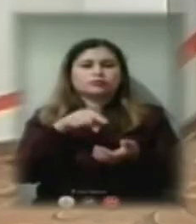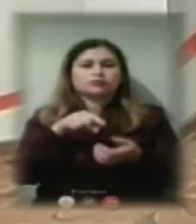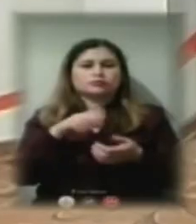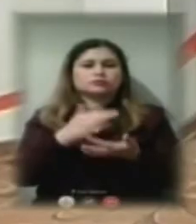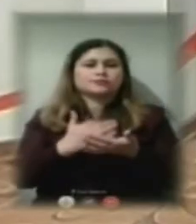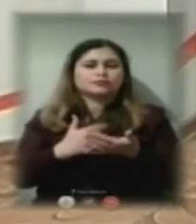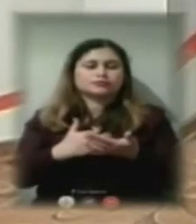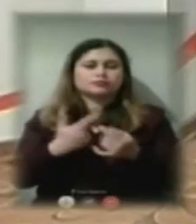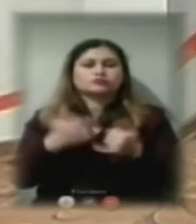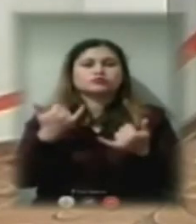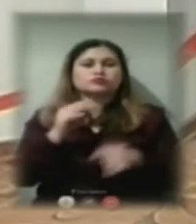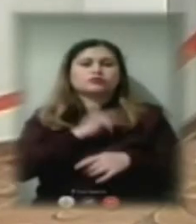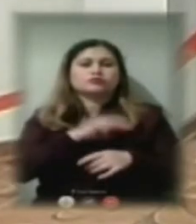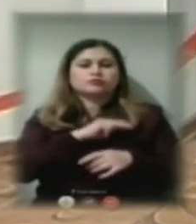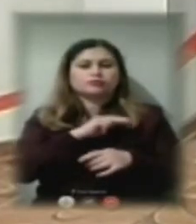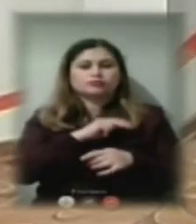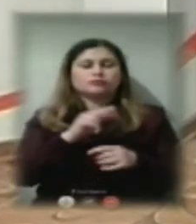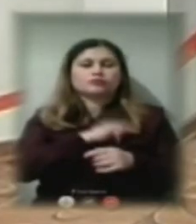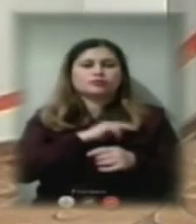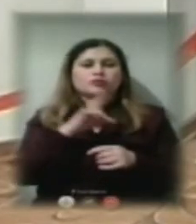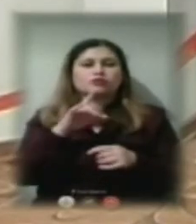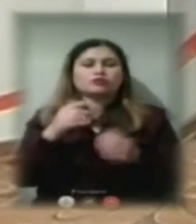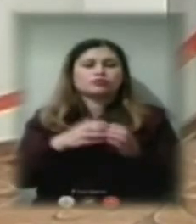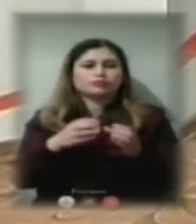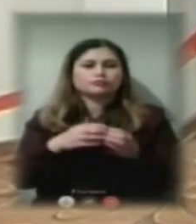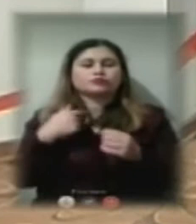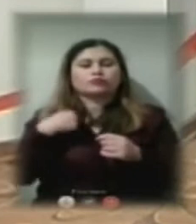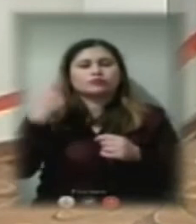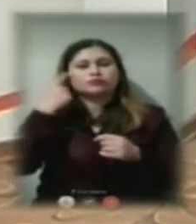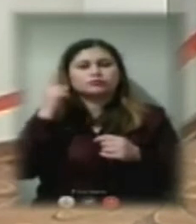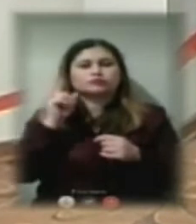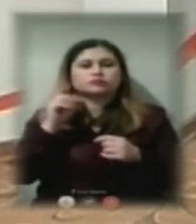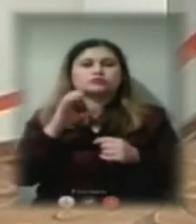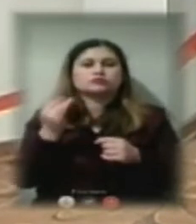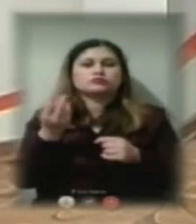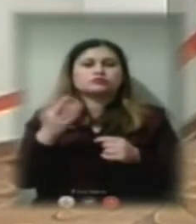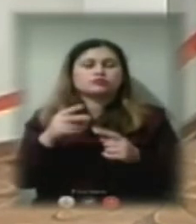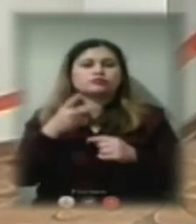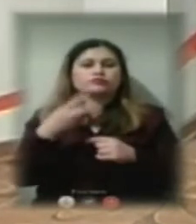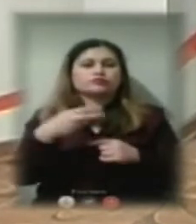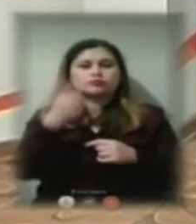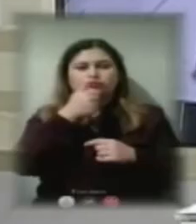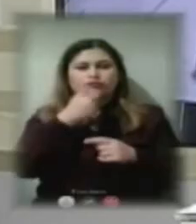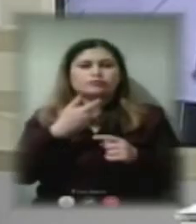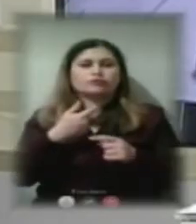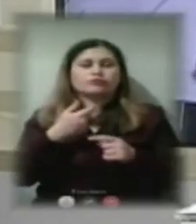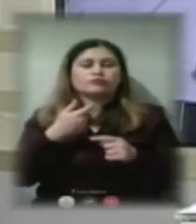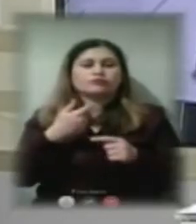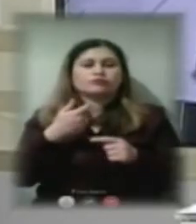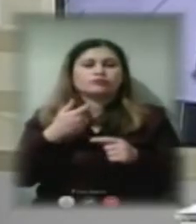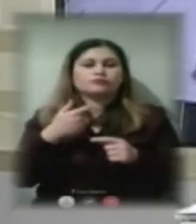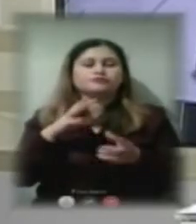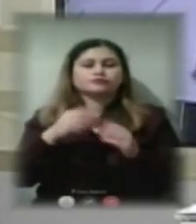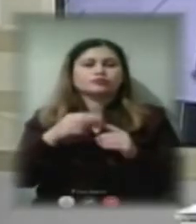Зараз працює робоча група. Я думаю, що з січня 2020 року цей процес